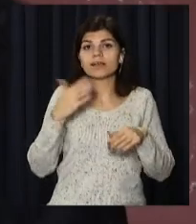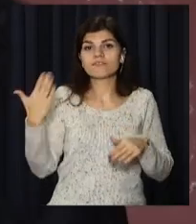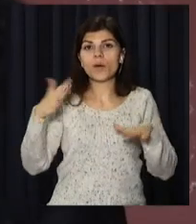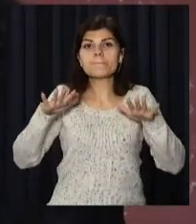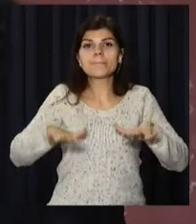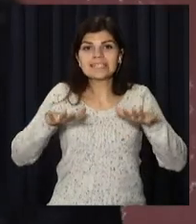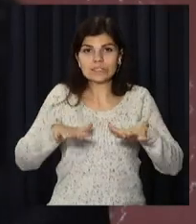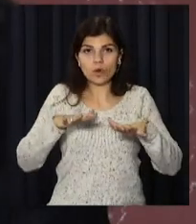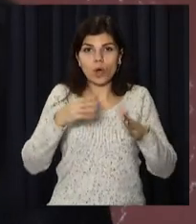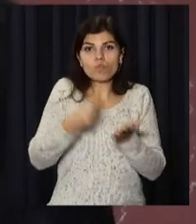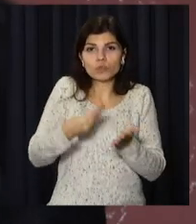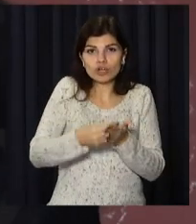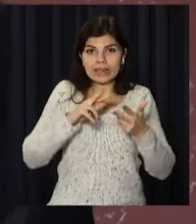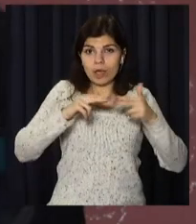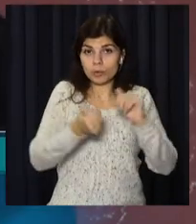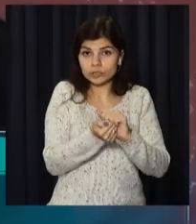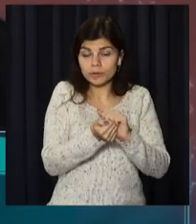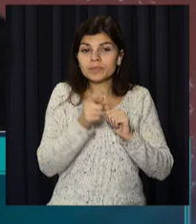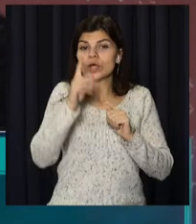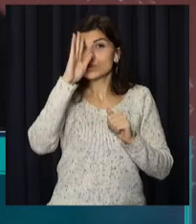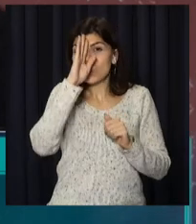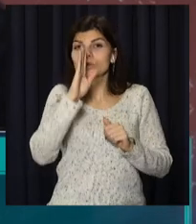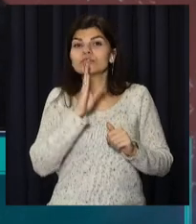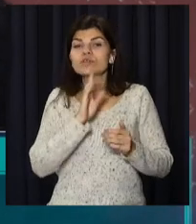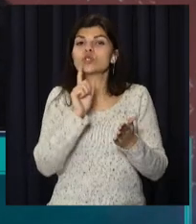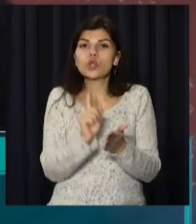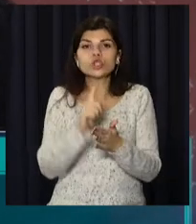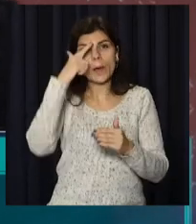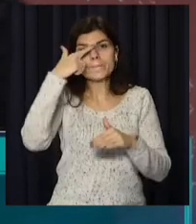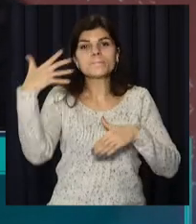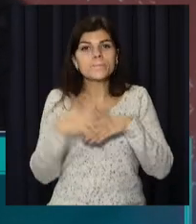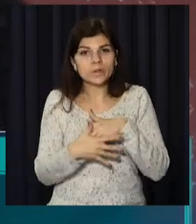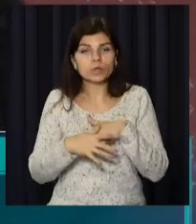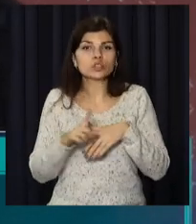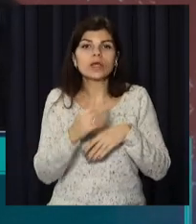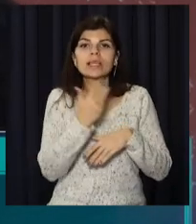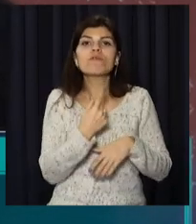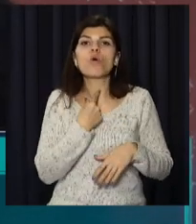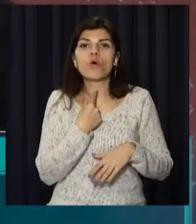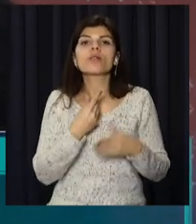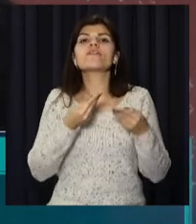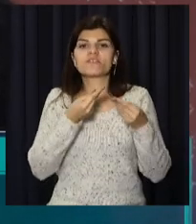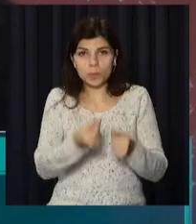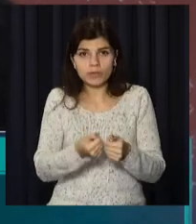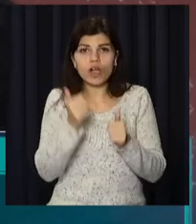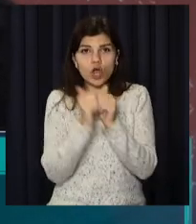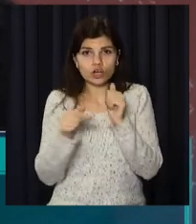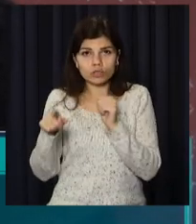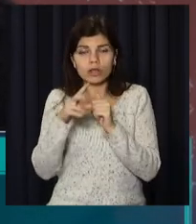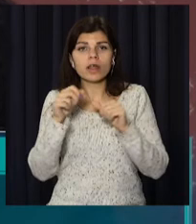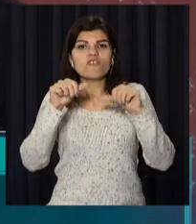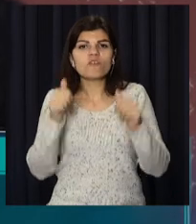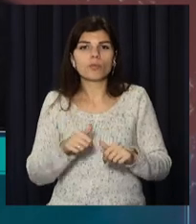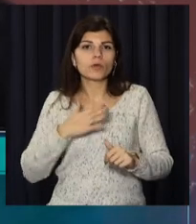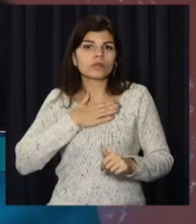З самої школи і хлопчик, і дівчатка повинні розуміти, що їхній голос впливає. Він впливає на формування